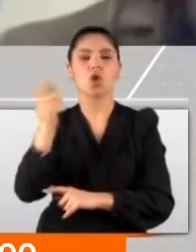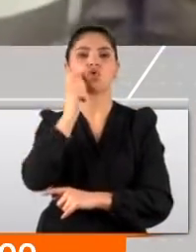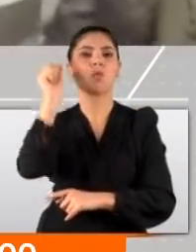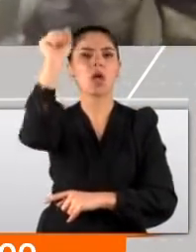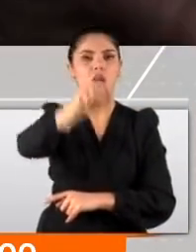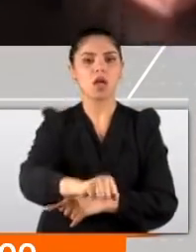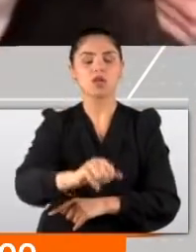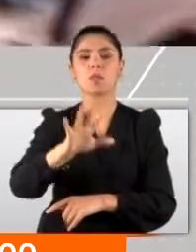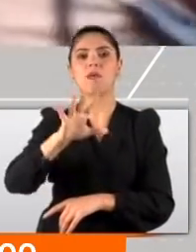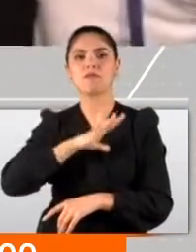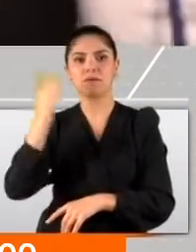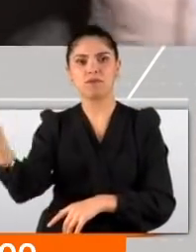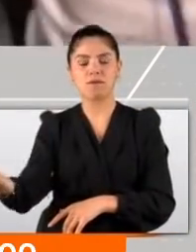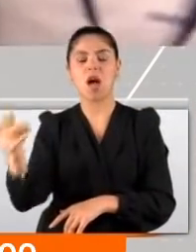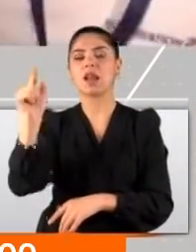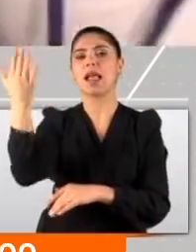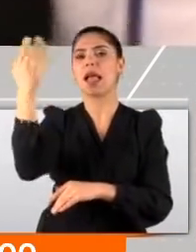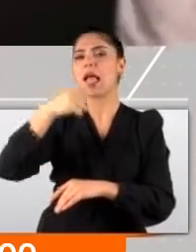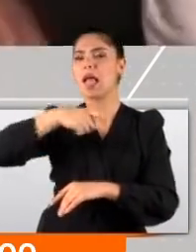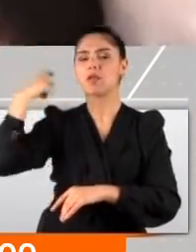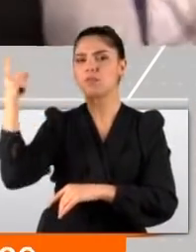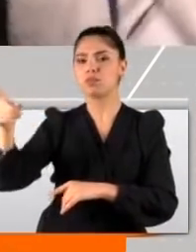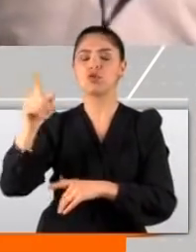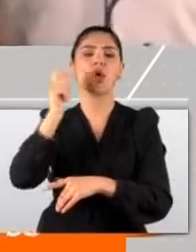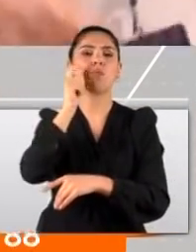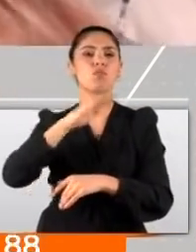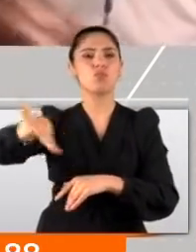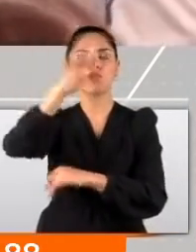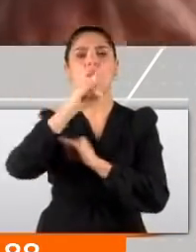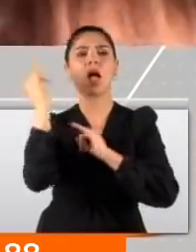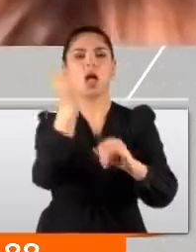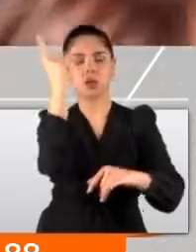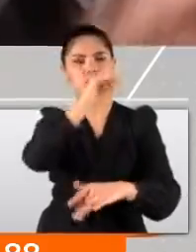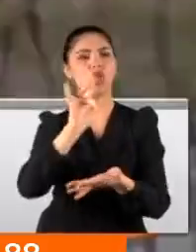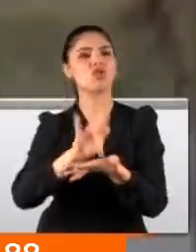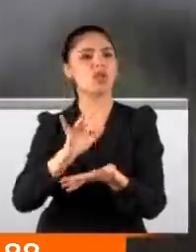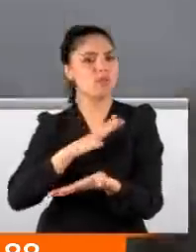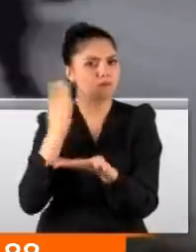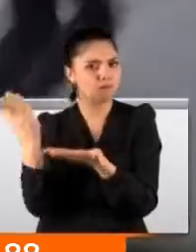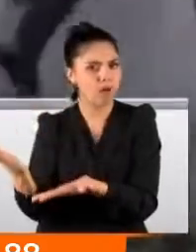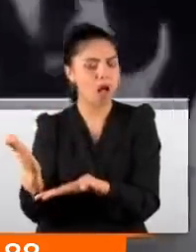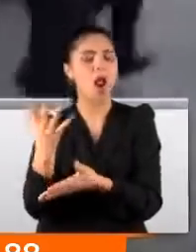davet edecek kadar da hadsiz. Geçmişte Müslümanları hakaretlerinden dolayı ceza bile almıştı.